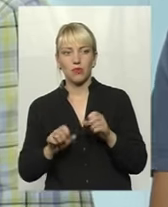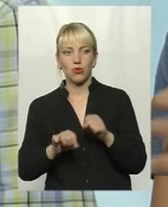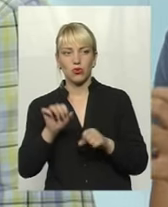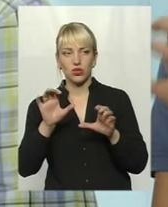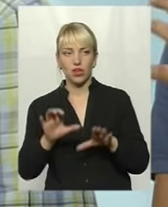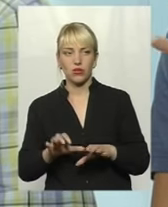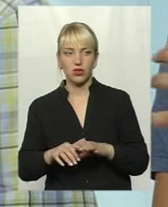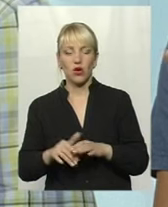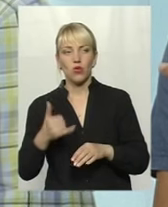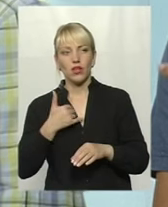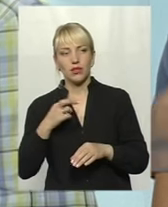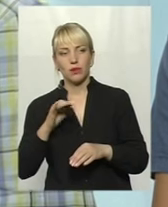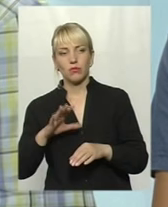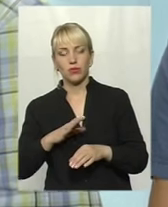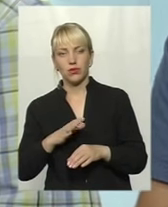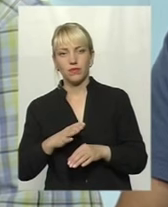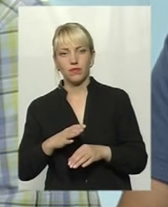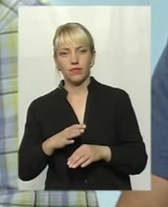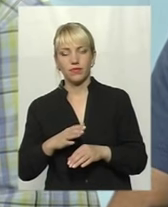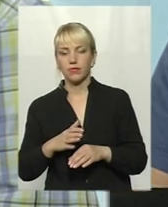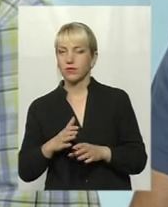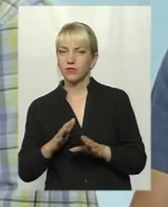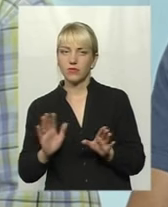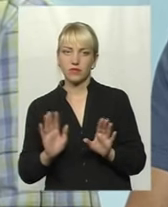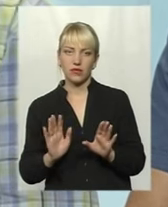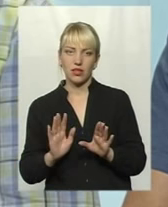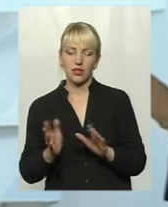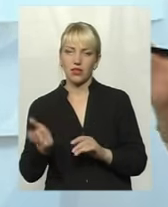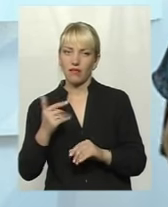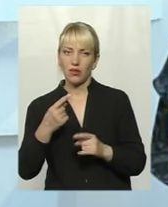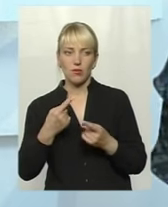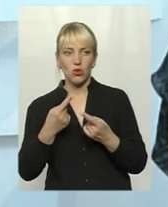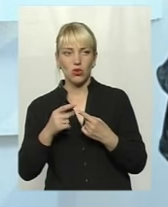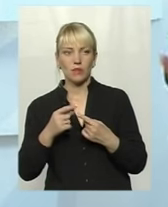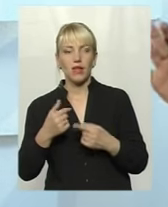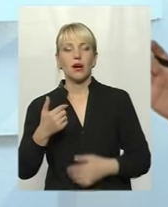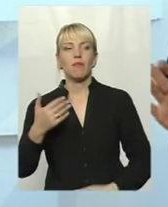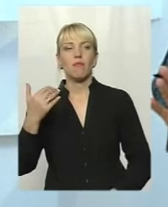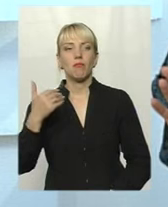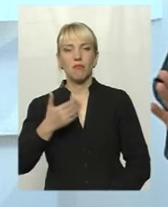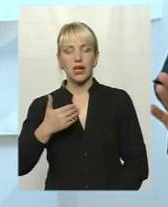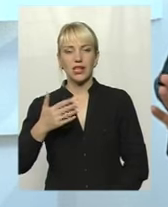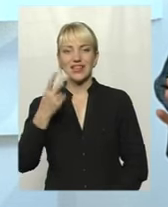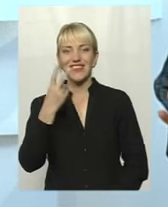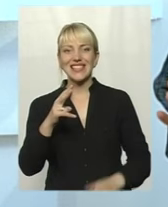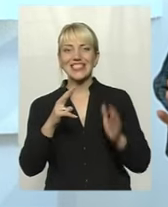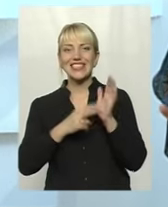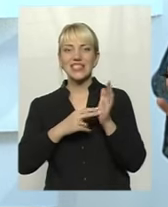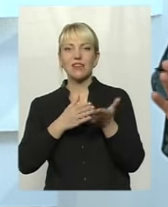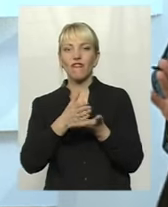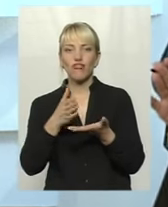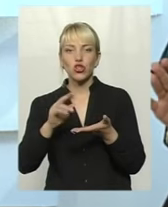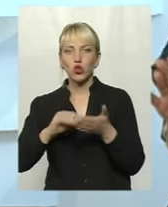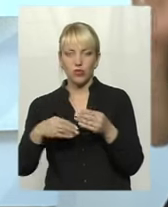Нас будуть більші, не будемо орієнтуватися. Ну, староста має правило на видачу 27 видів довідок. Так, без